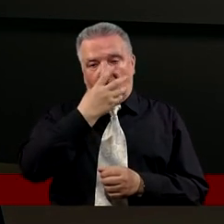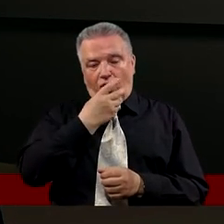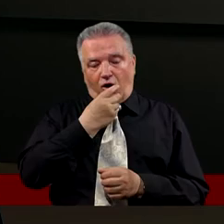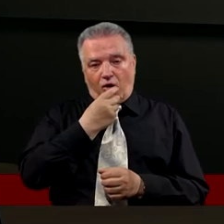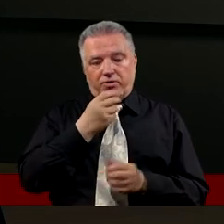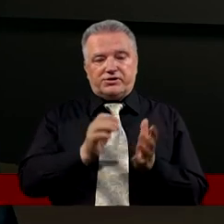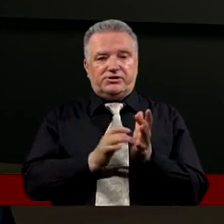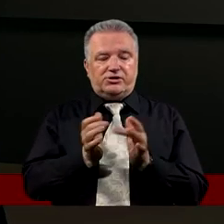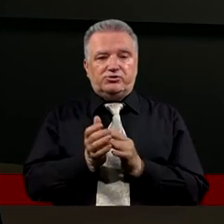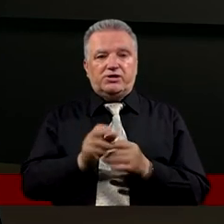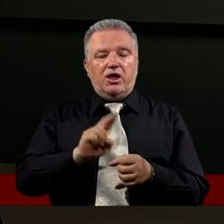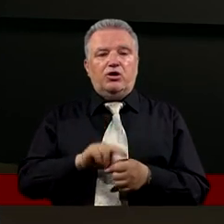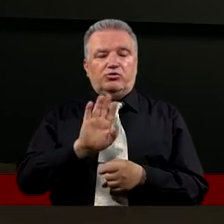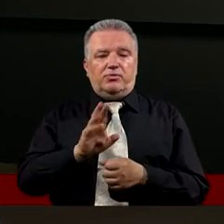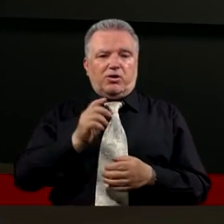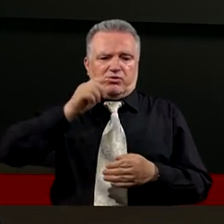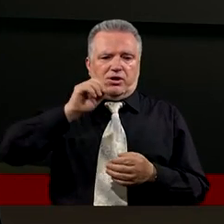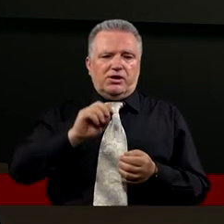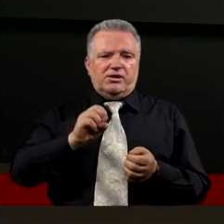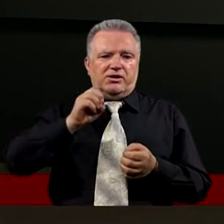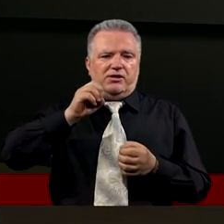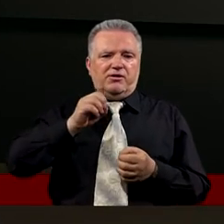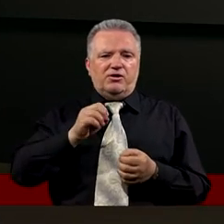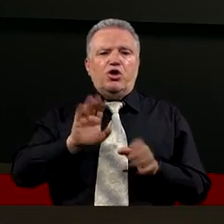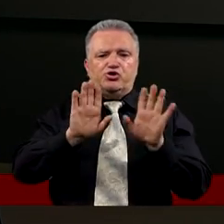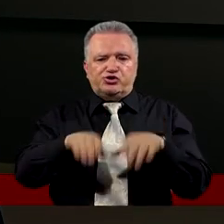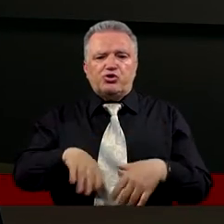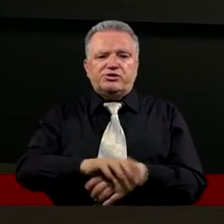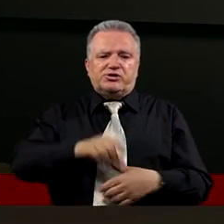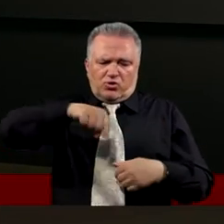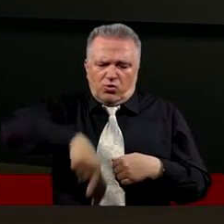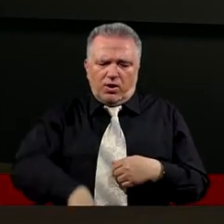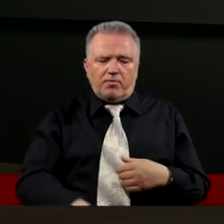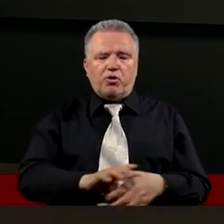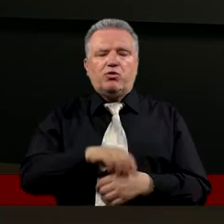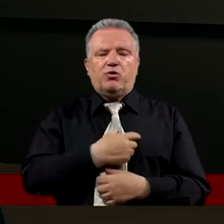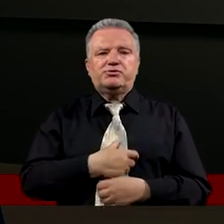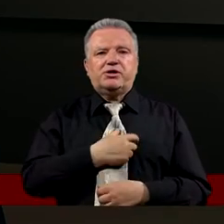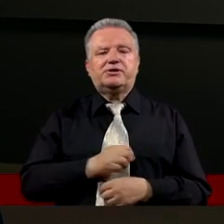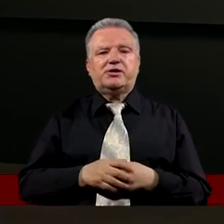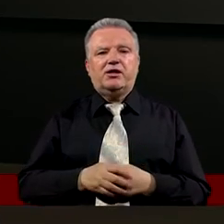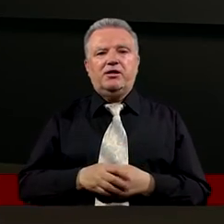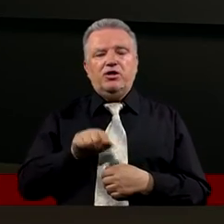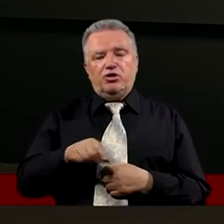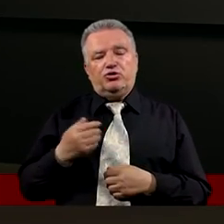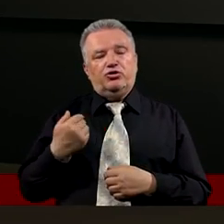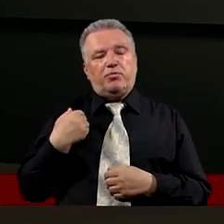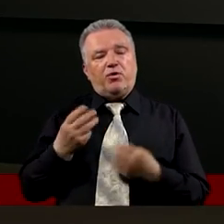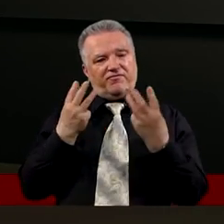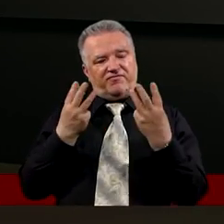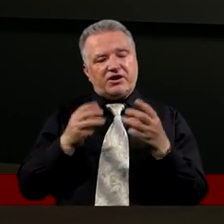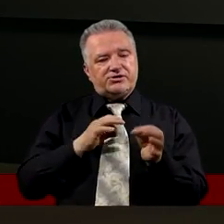obraz Który miał zapaść Głęboko Głęboko w ich serca To było ważne wydarzenie Ważna historia